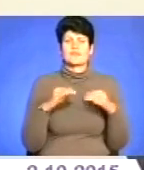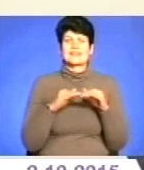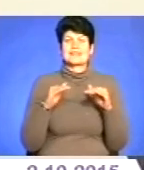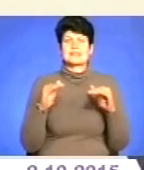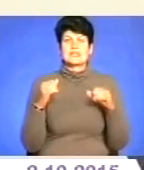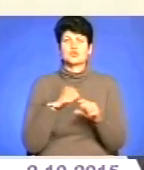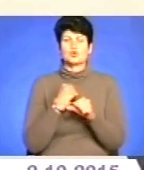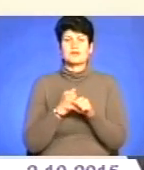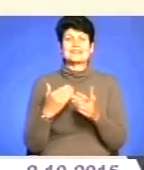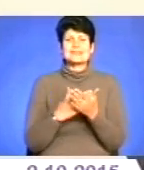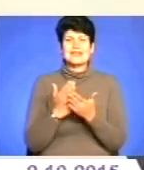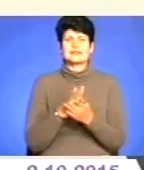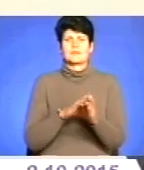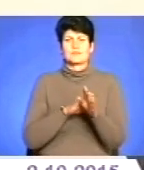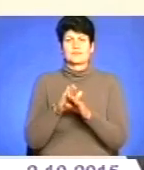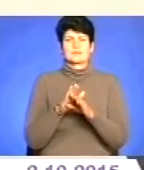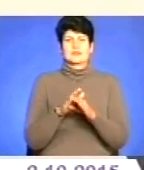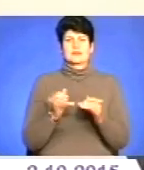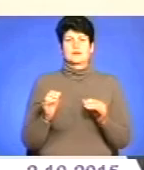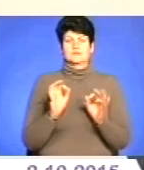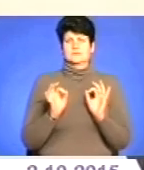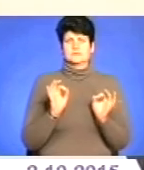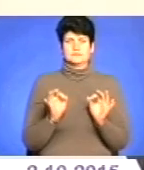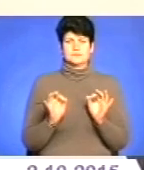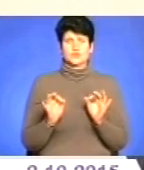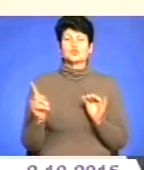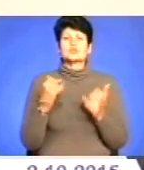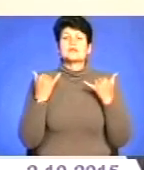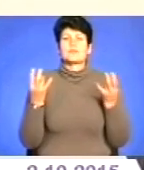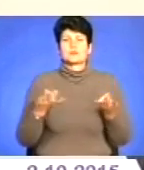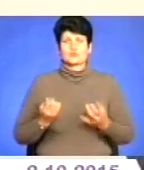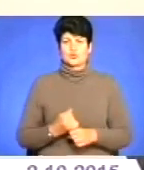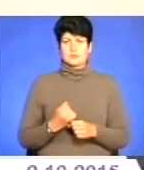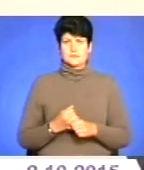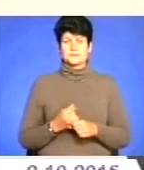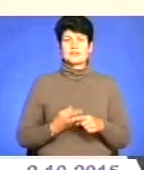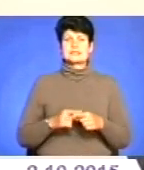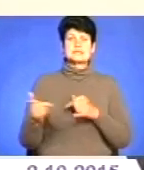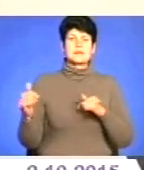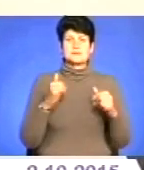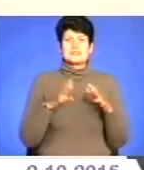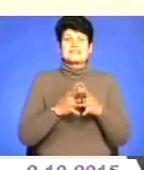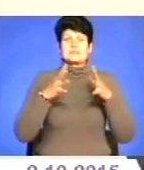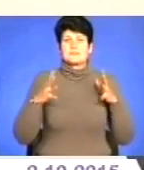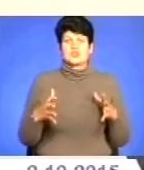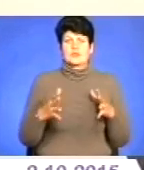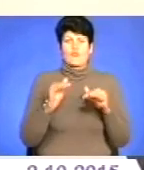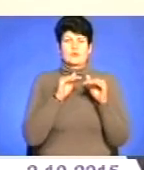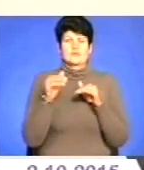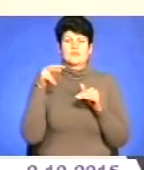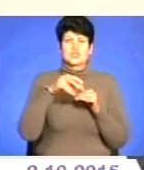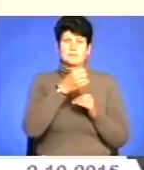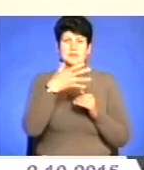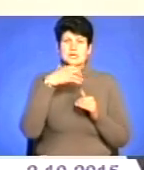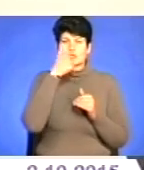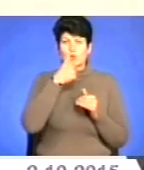зробити його якісним, повноцінним, безпечним. Що саме зараз потрібно зробити? Це забезпечити збільшення у порівнянні з 2015